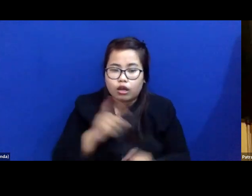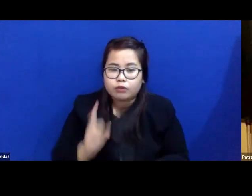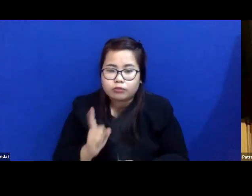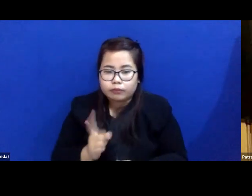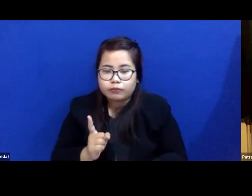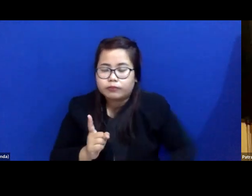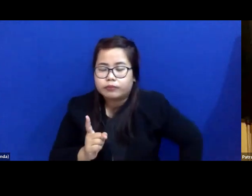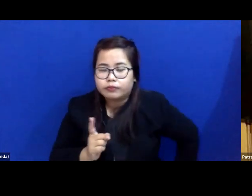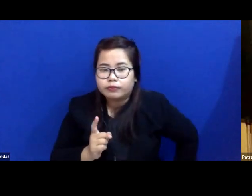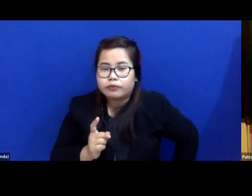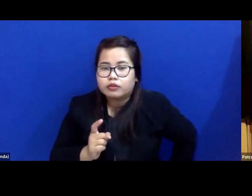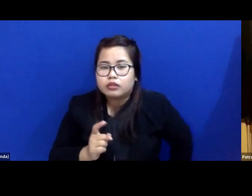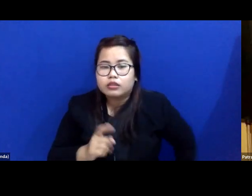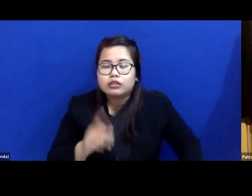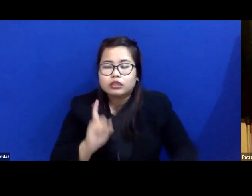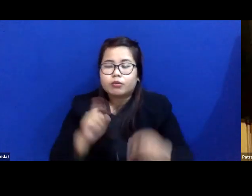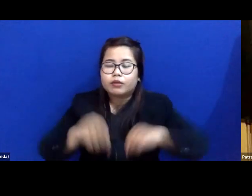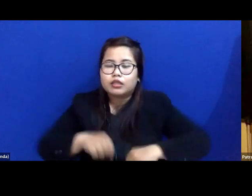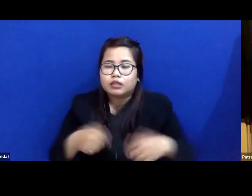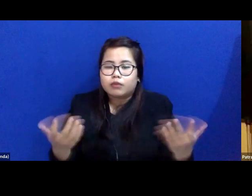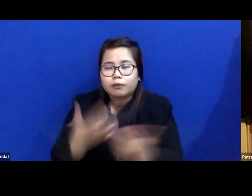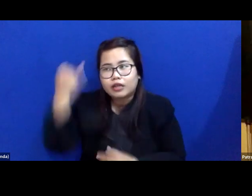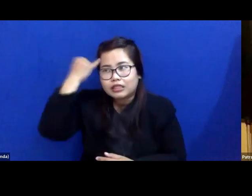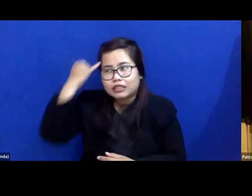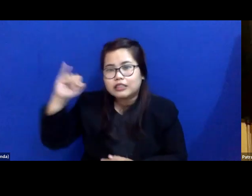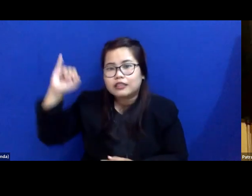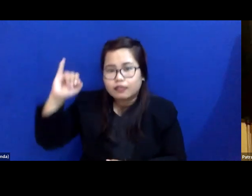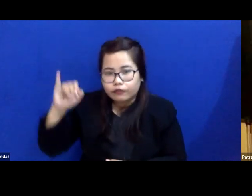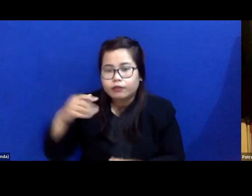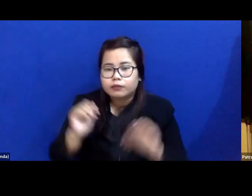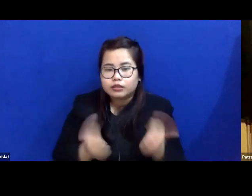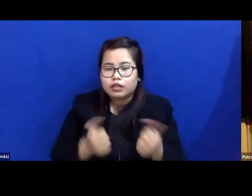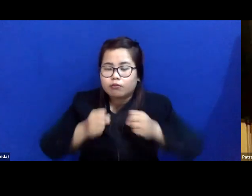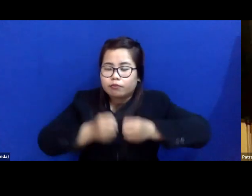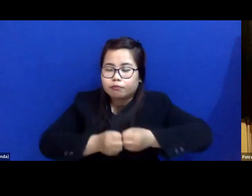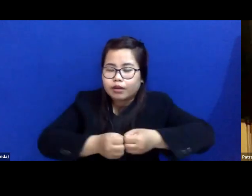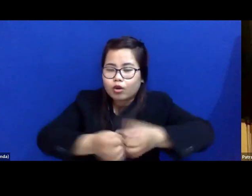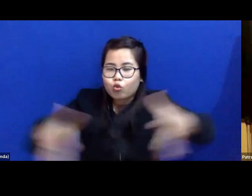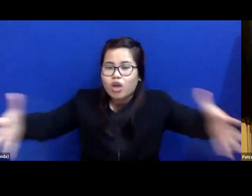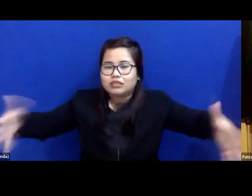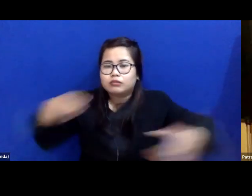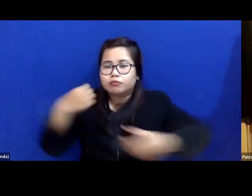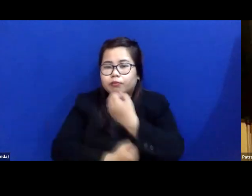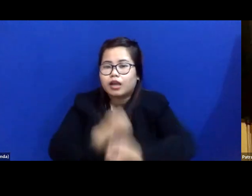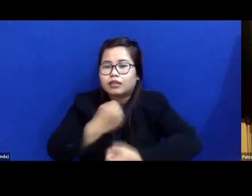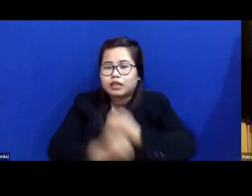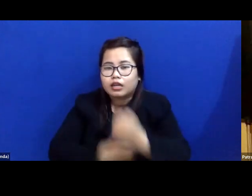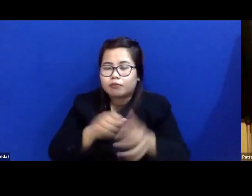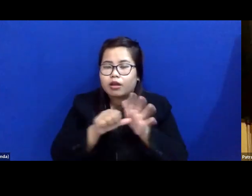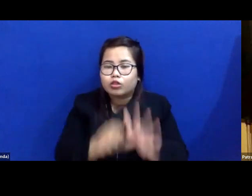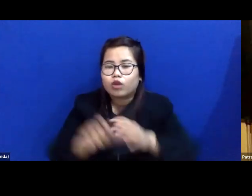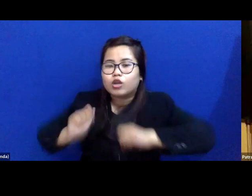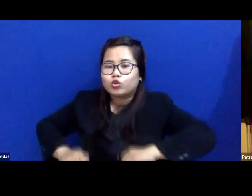ini sebagai inisiatif untuk memperluas pelaksanaan bantuan hukum di